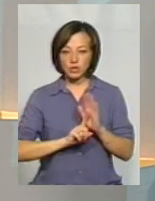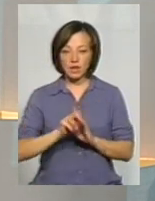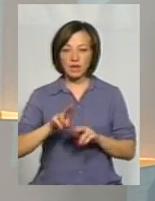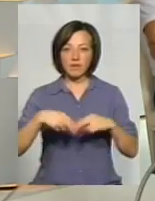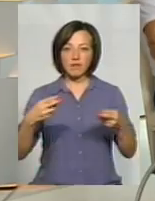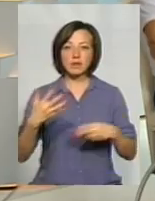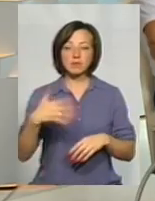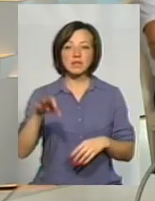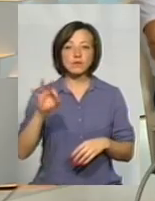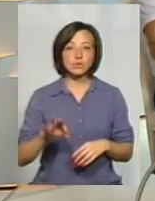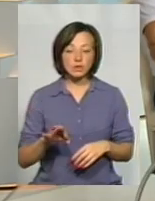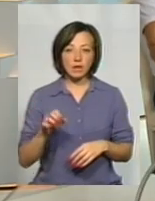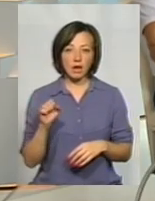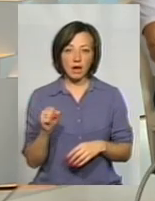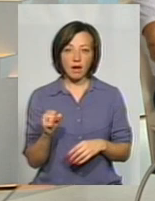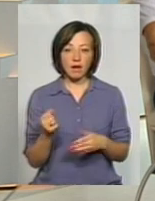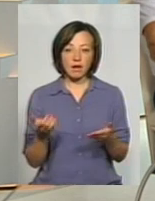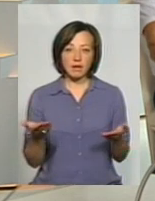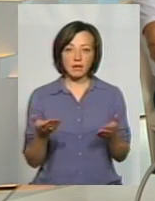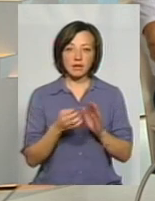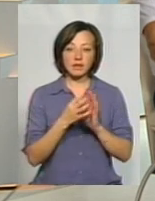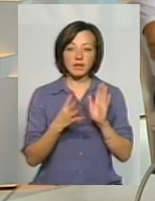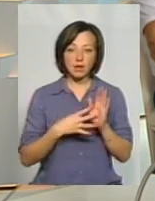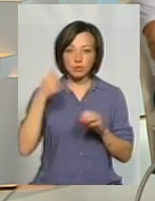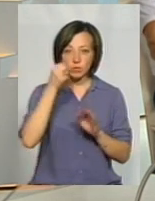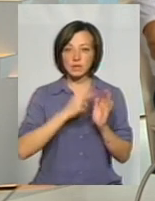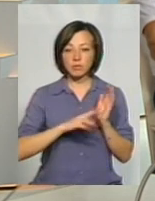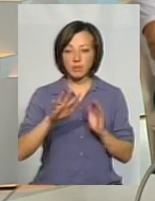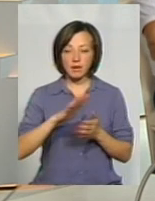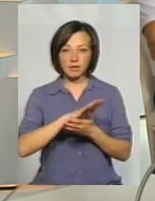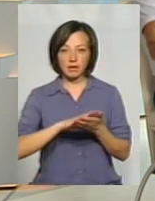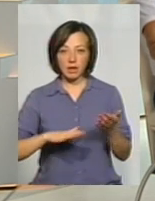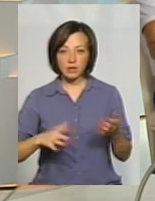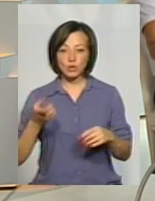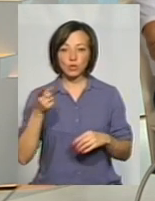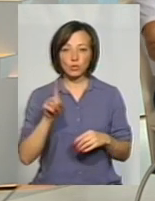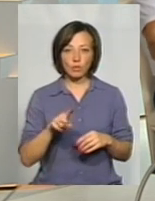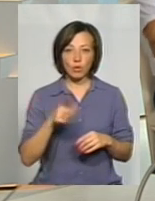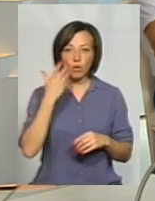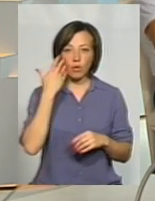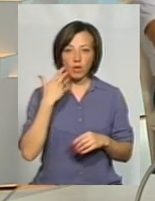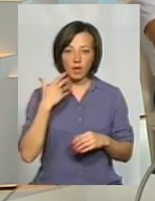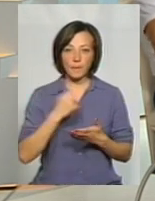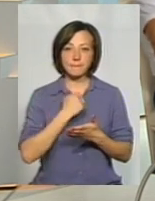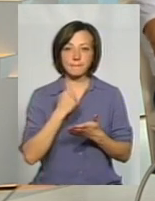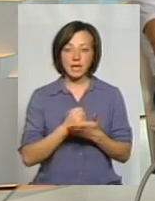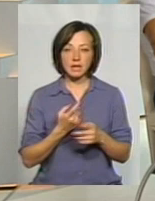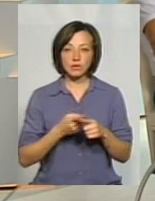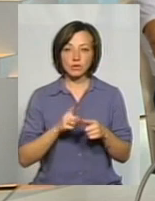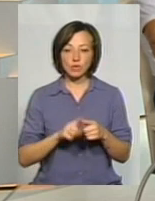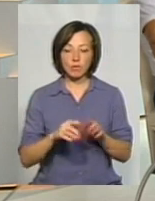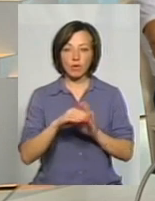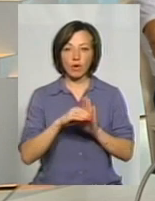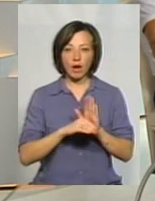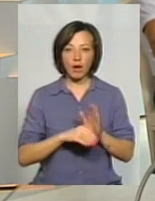50%, а десь там у 2019 році 75% і так далі. Тому, коли прийняли цю ціліву